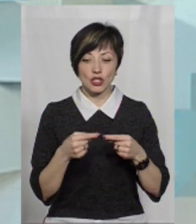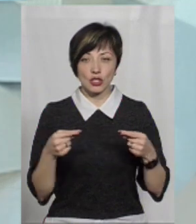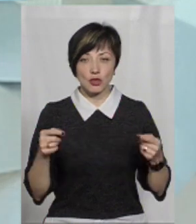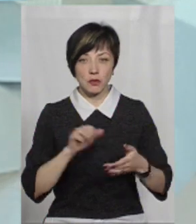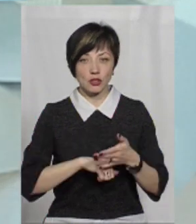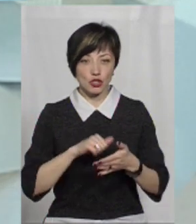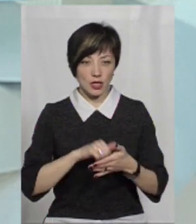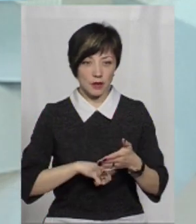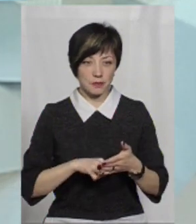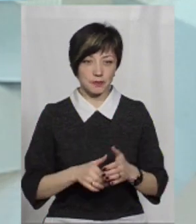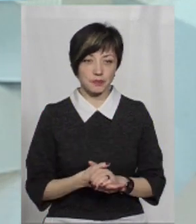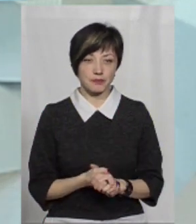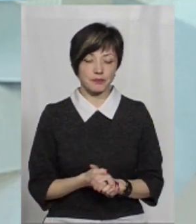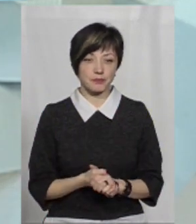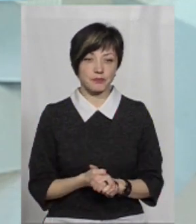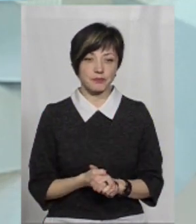інша там причина,